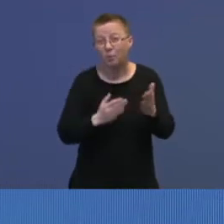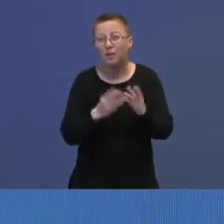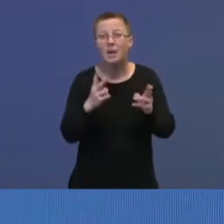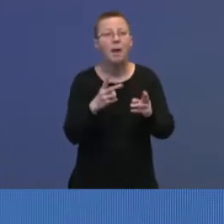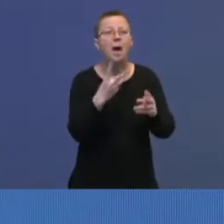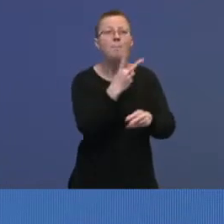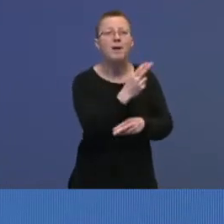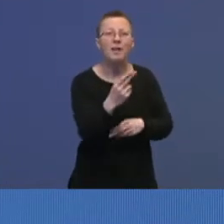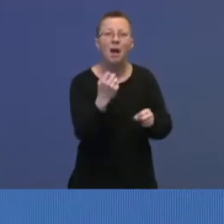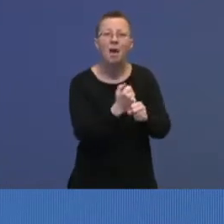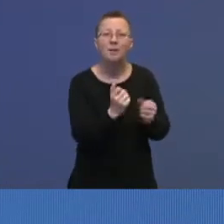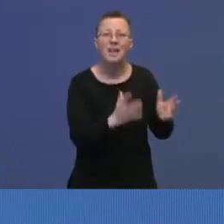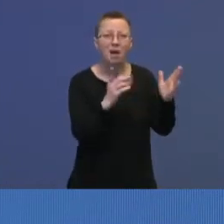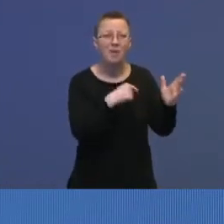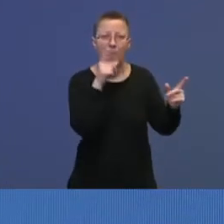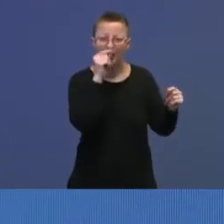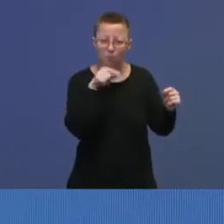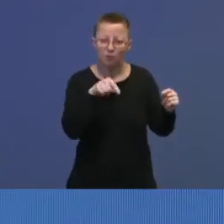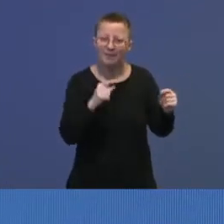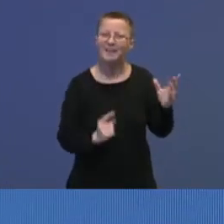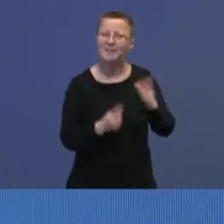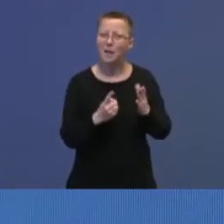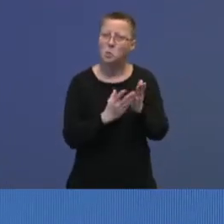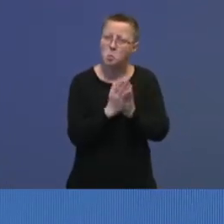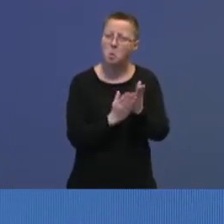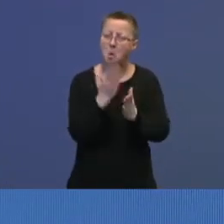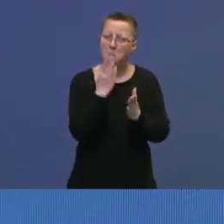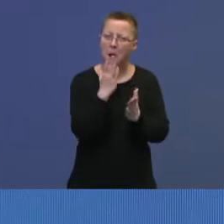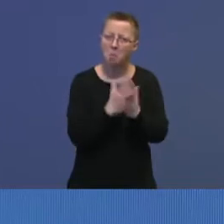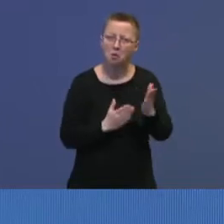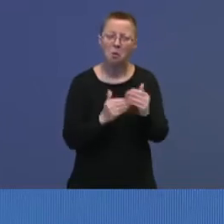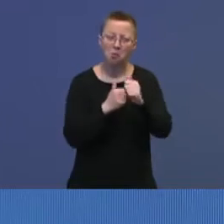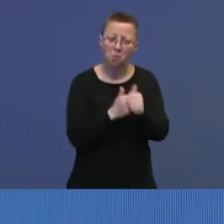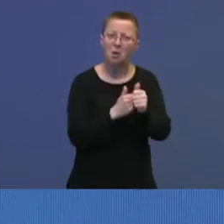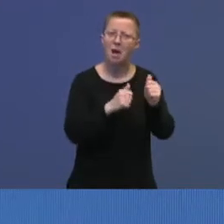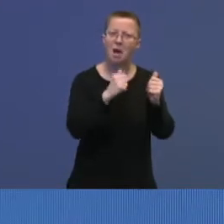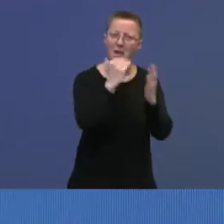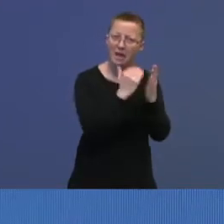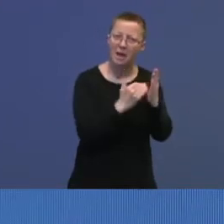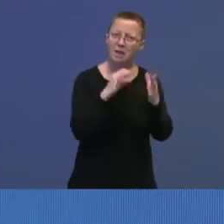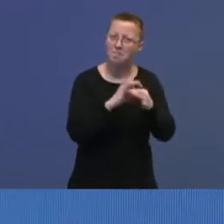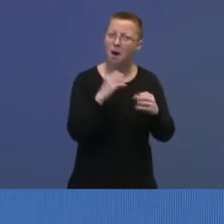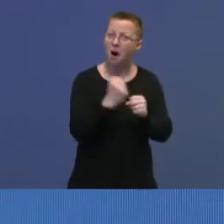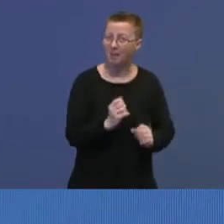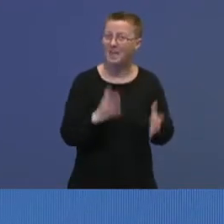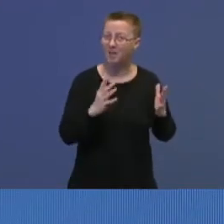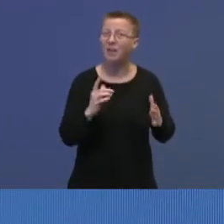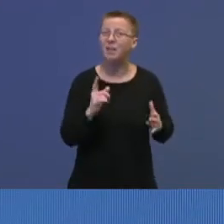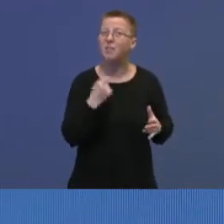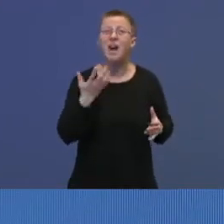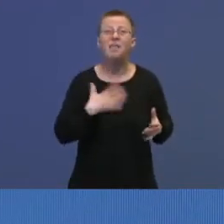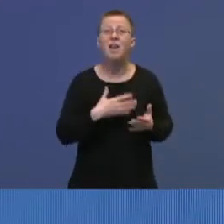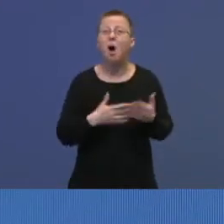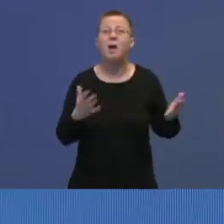arbeidslivet, så skal vi sørge for at dette skjer på en skikkelig måte og i overensstemmelse med reglene i arbeidslivet. Vi vil ikke ha